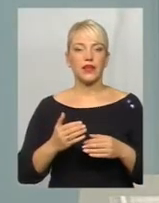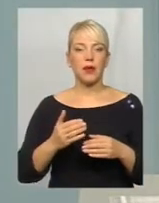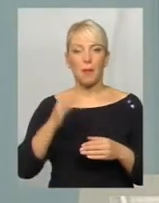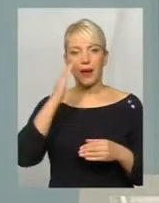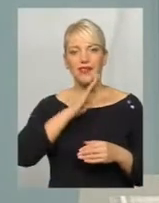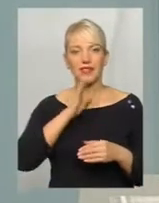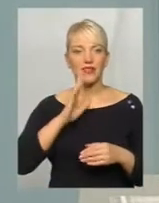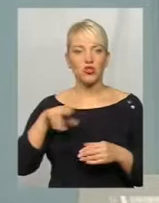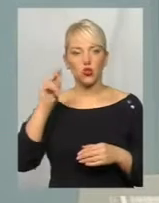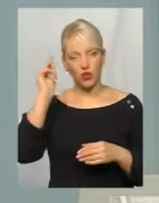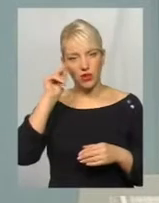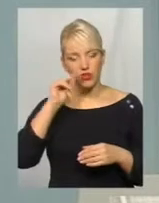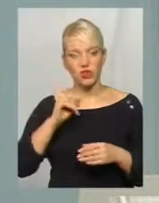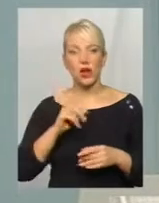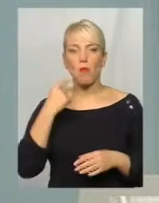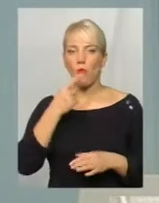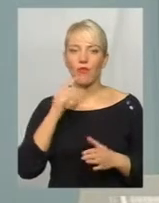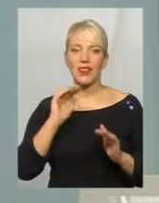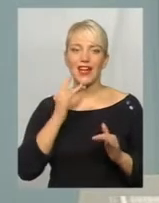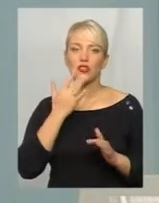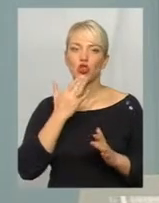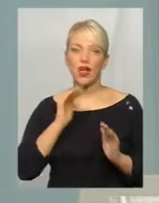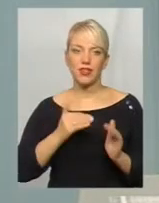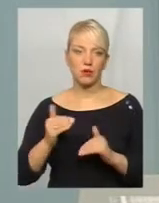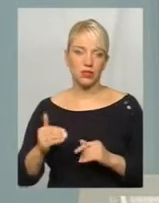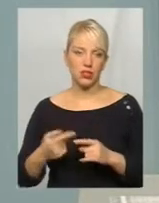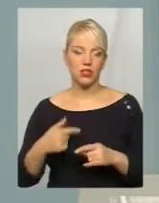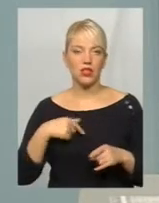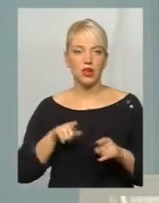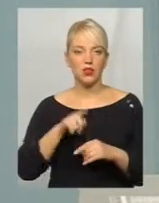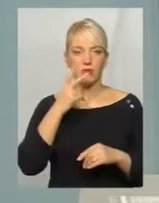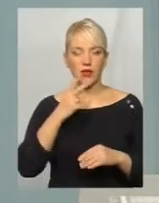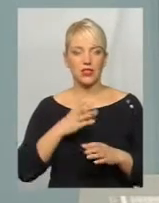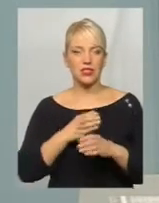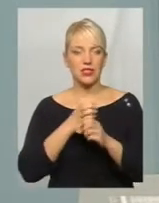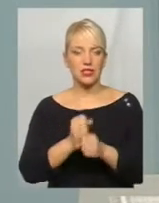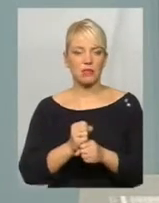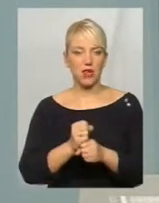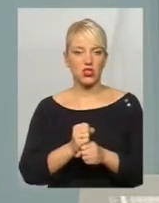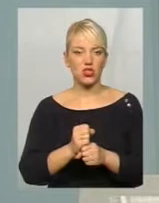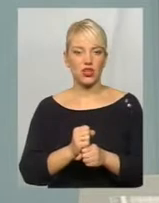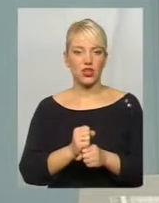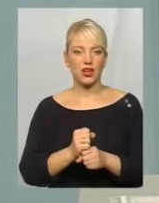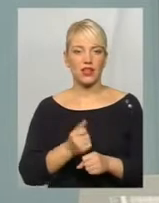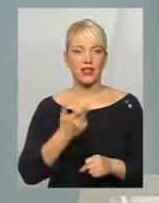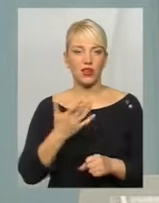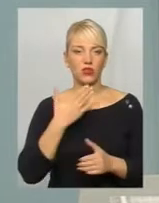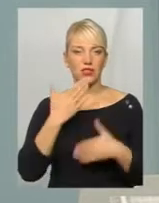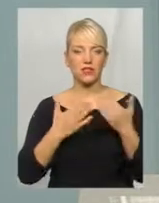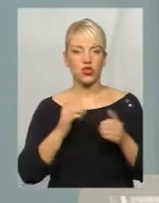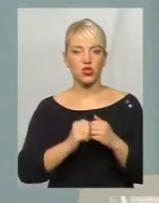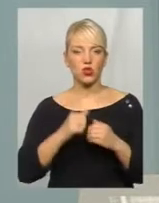на вивчення мови національної меншини. Ми також бачимо різке зменшення кількості звернень